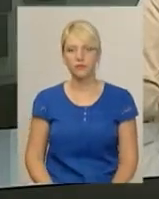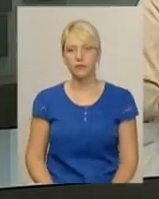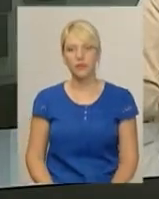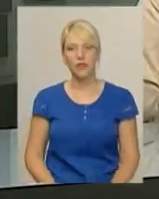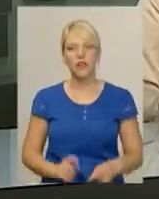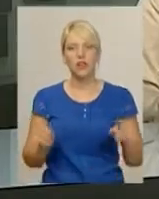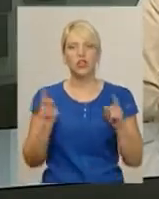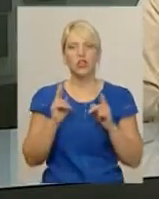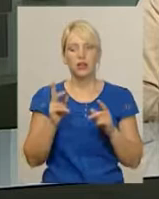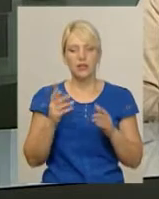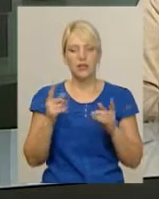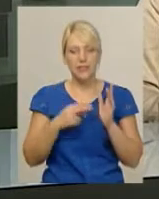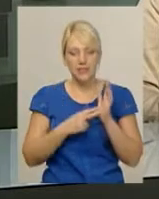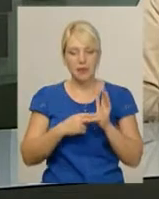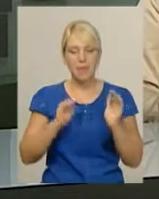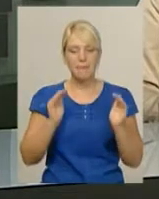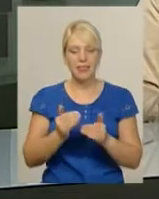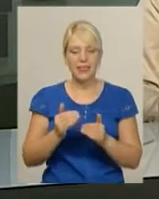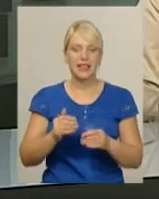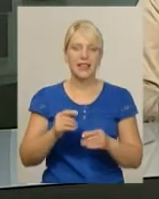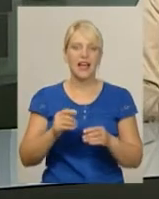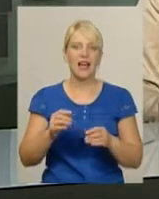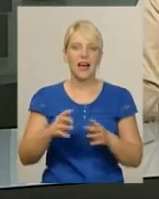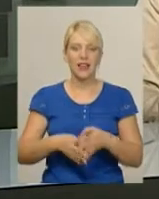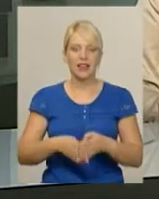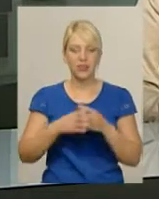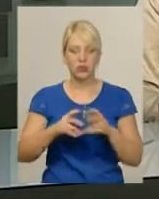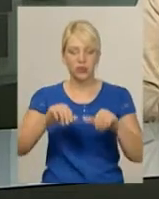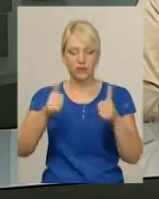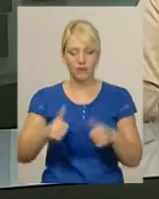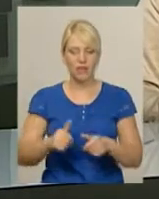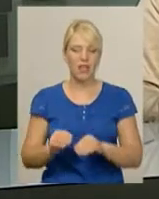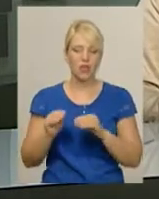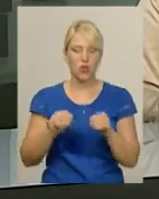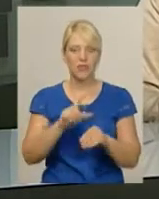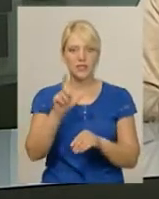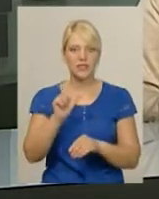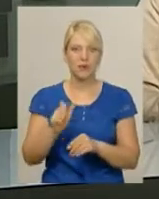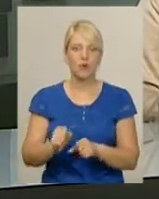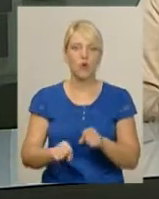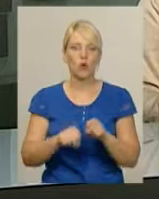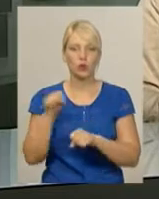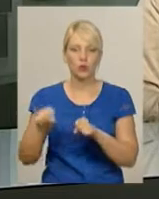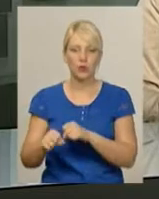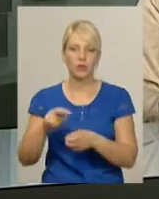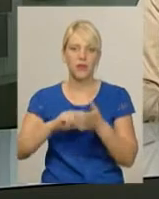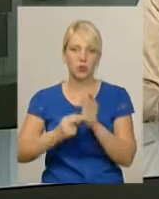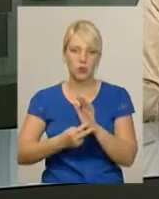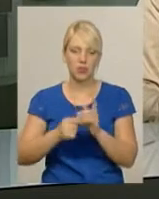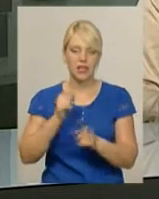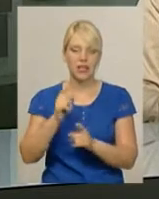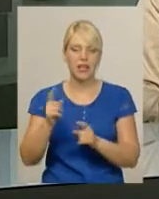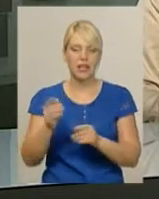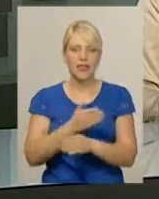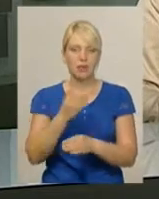Щонайменше сім малих архітектурних форм, встановлених із порушеннями, планують демонтувати в Хмельницькому до кінця року. Для